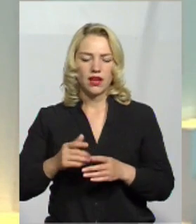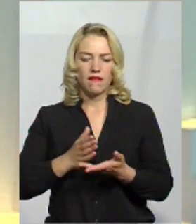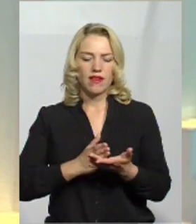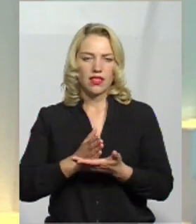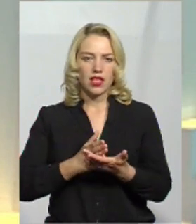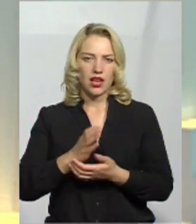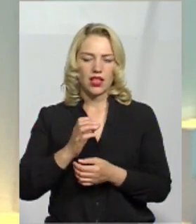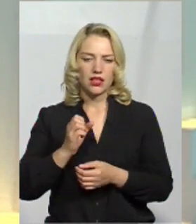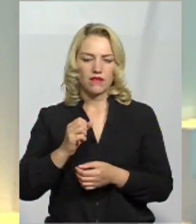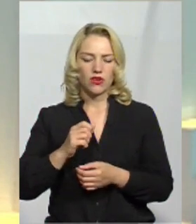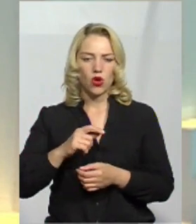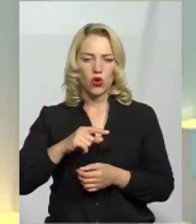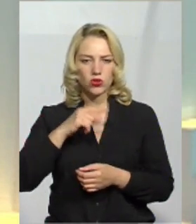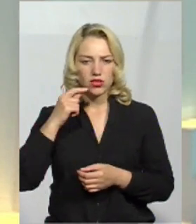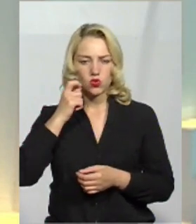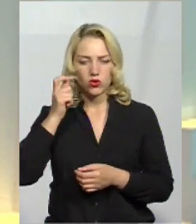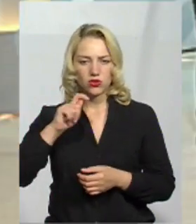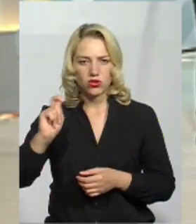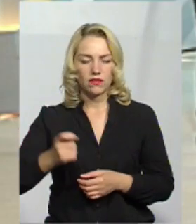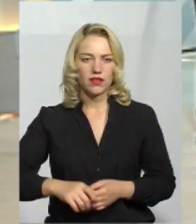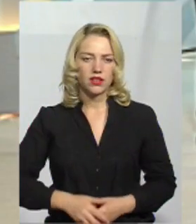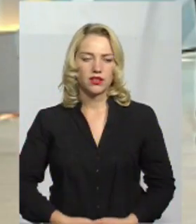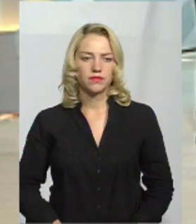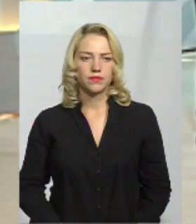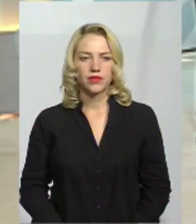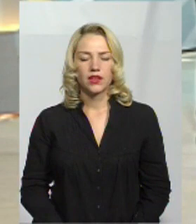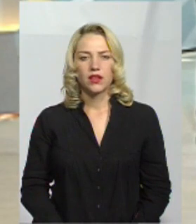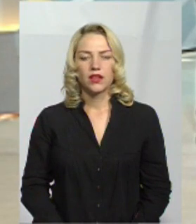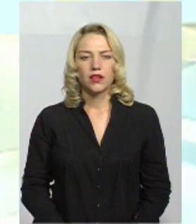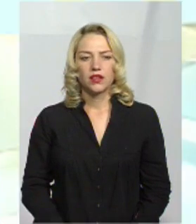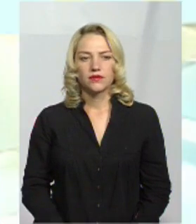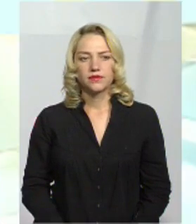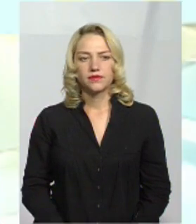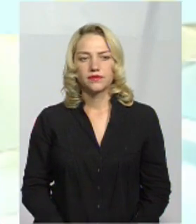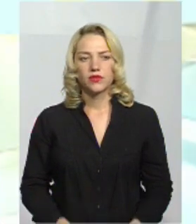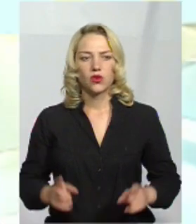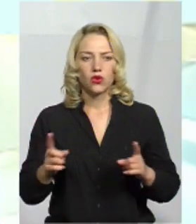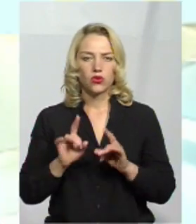війни, готові мені приїхати і допомогти. Дякую. Дякую, Назарія. І коротка інформаційна довідка про Назарія.